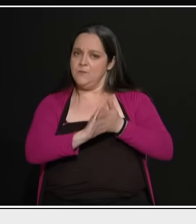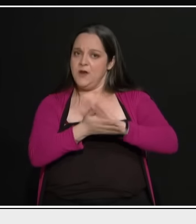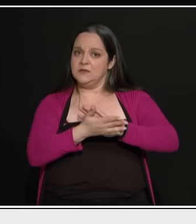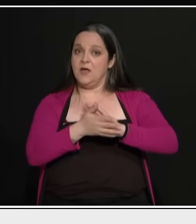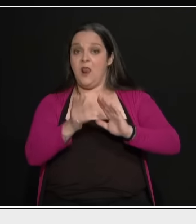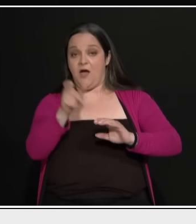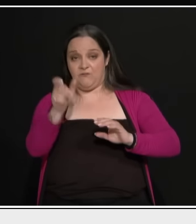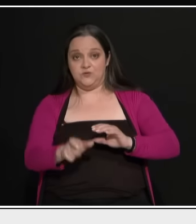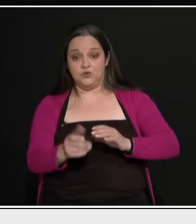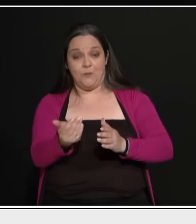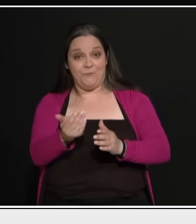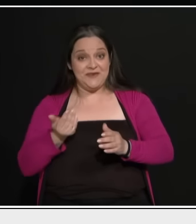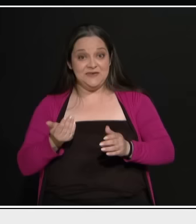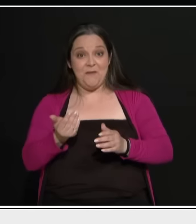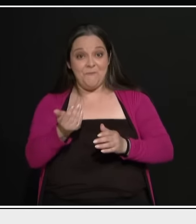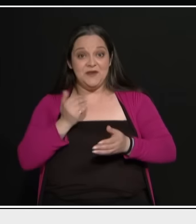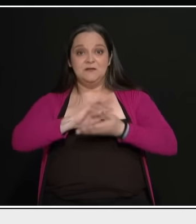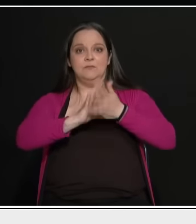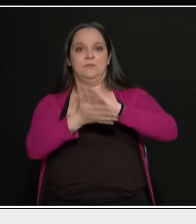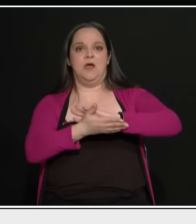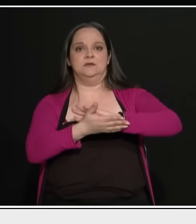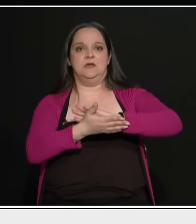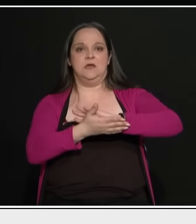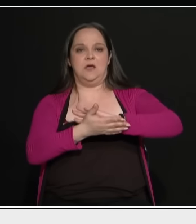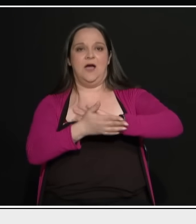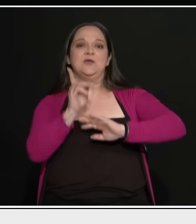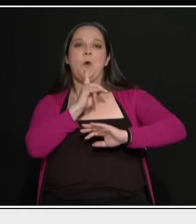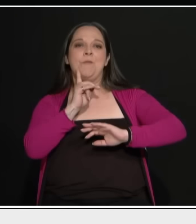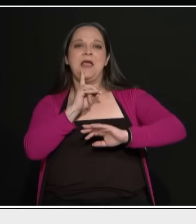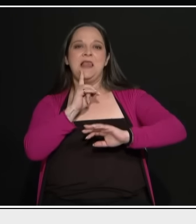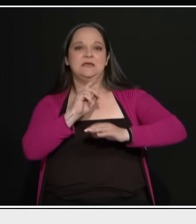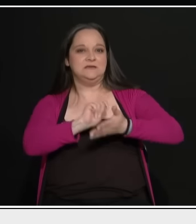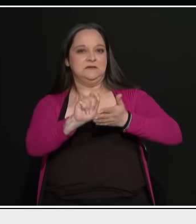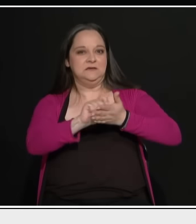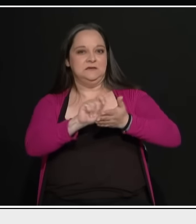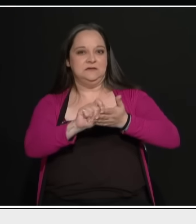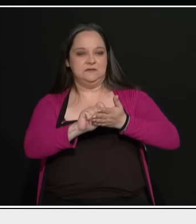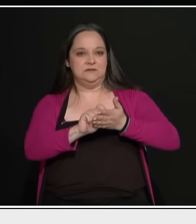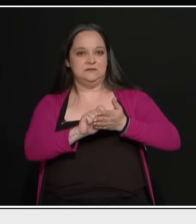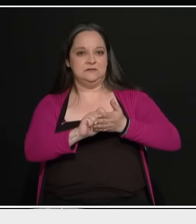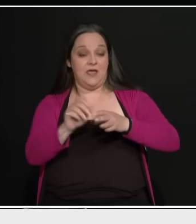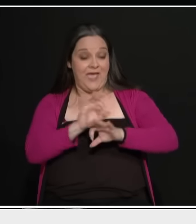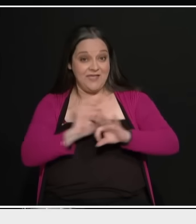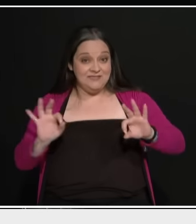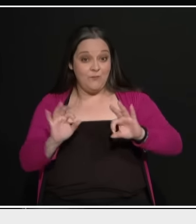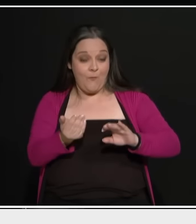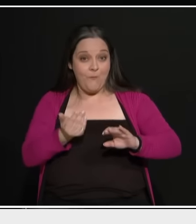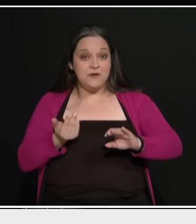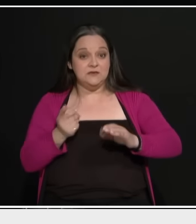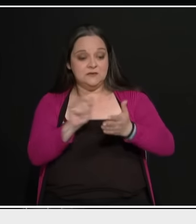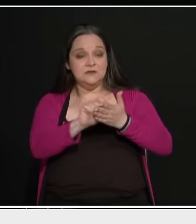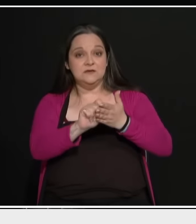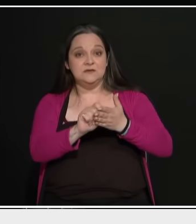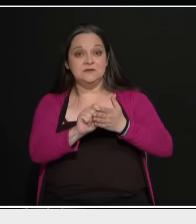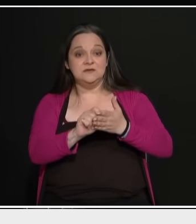Αλλά αυτός πριν τα πρακτικά που τηρούσαν οι κοπέλες πριν τα πρακτικά είχε έτοιμα γραμμένα κάποια πράγματα και τα